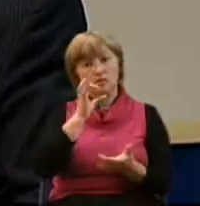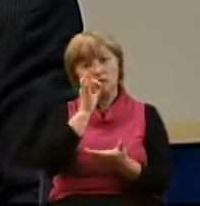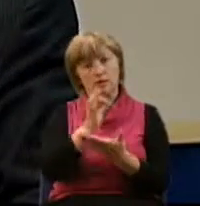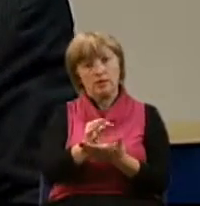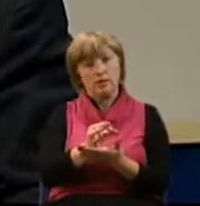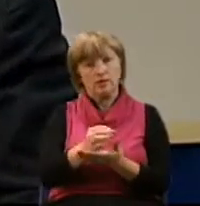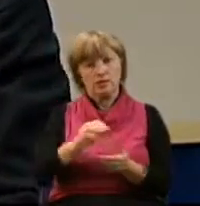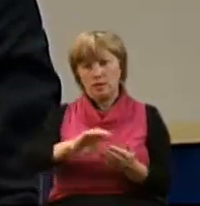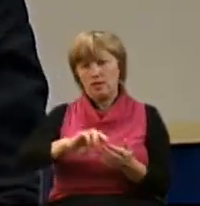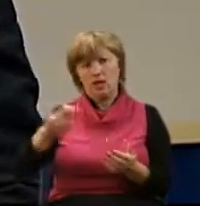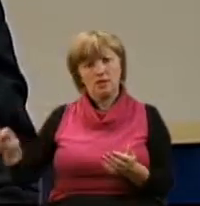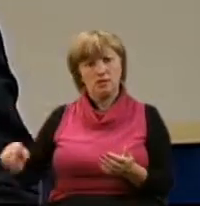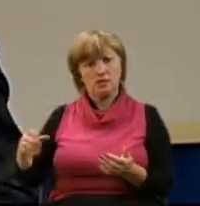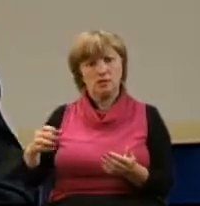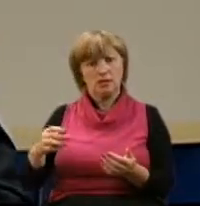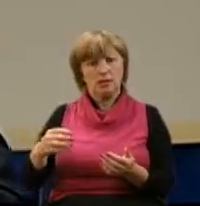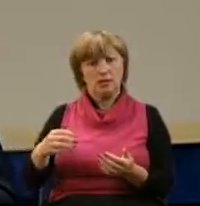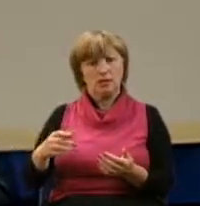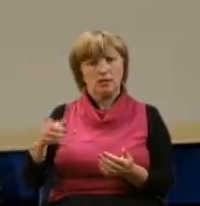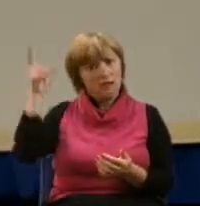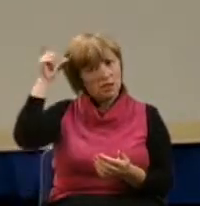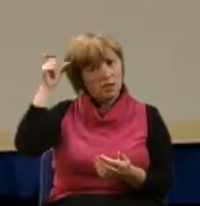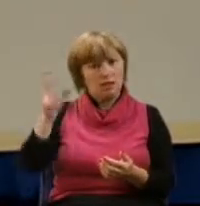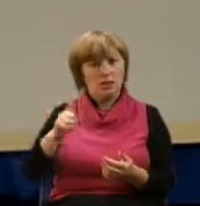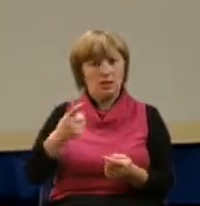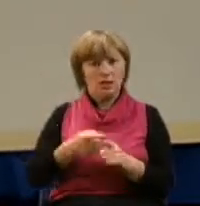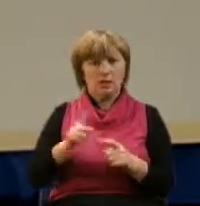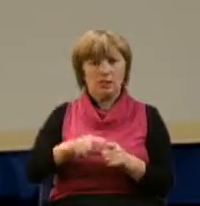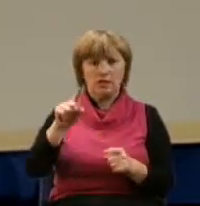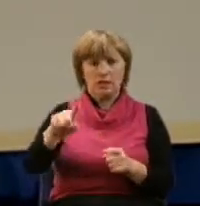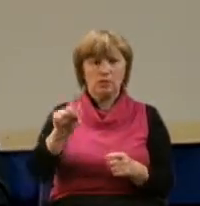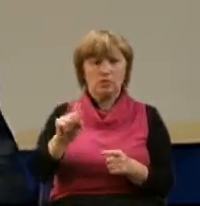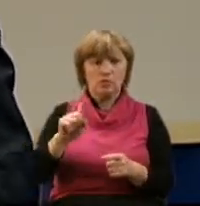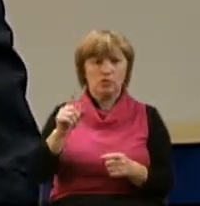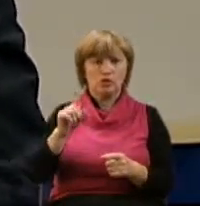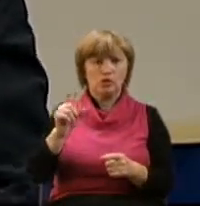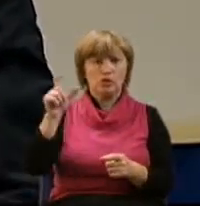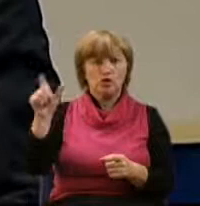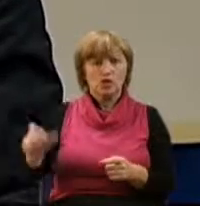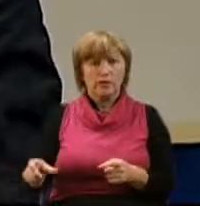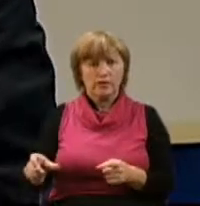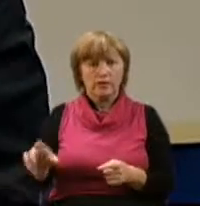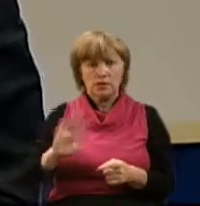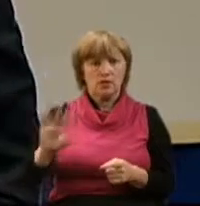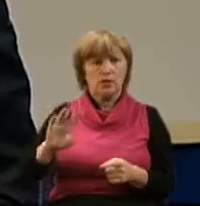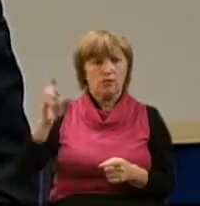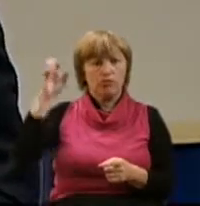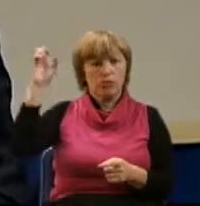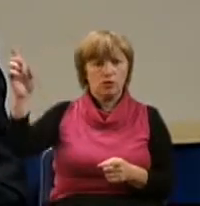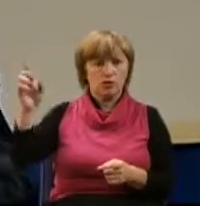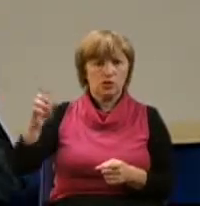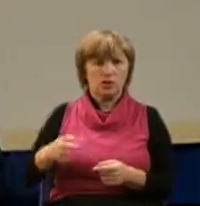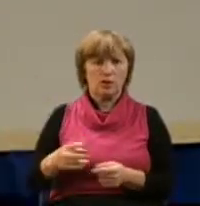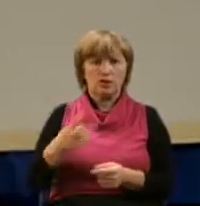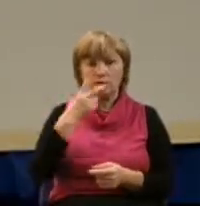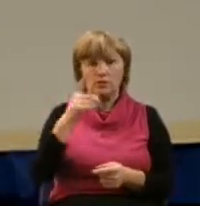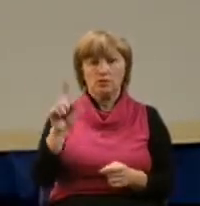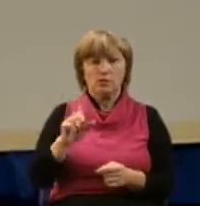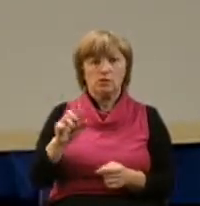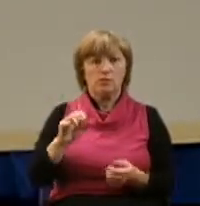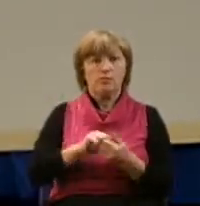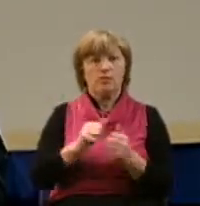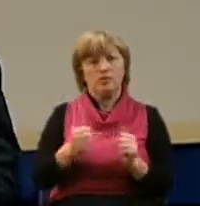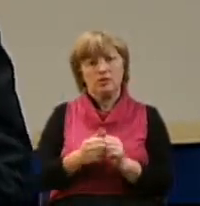тогда ему, отойди от меня, сатана. Ибо ты думаешь о том, что человеческое, а не Божие. То есть мы видим, что